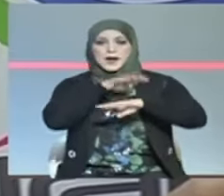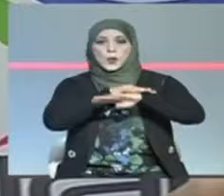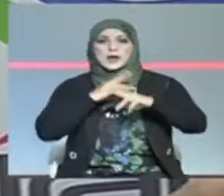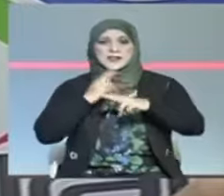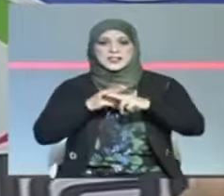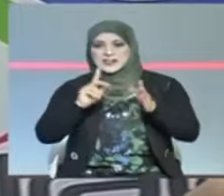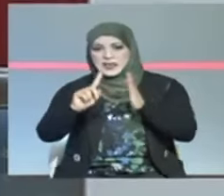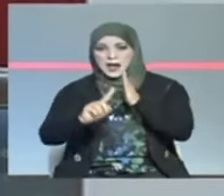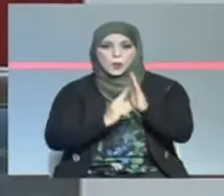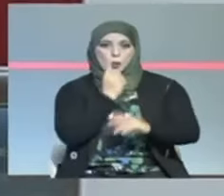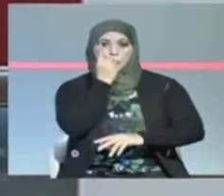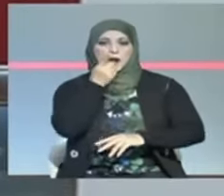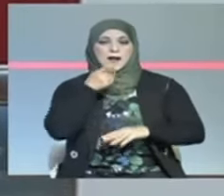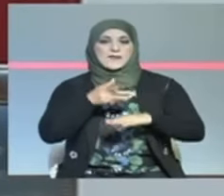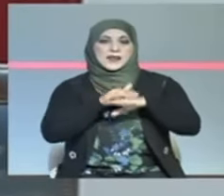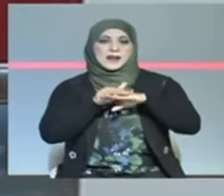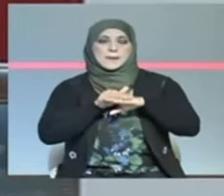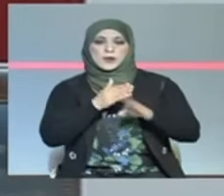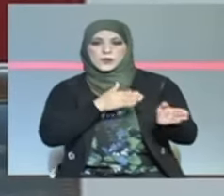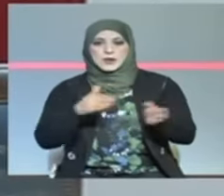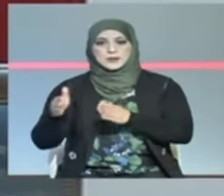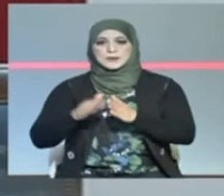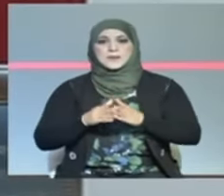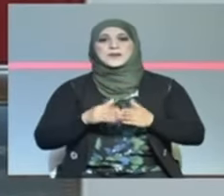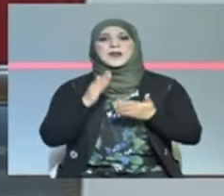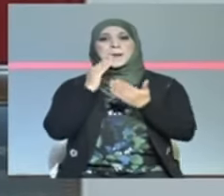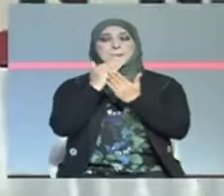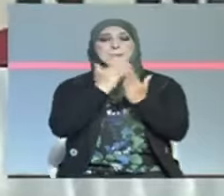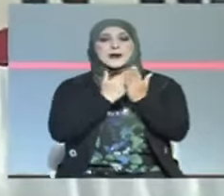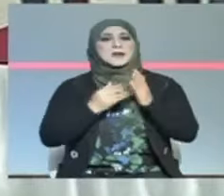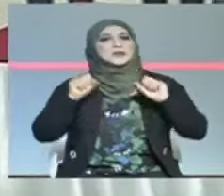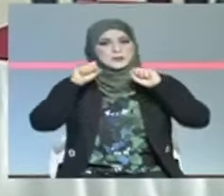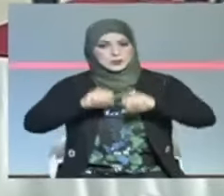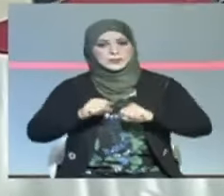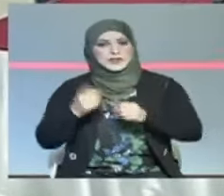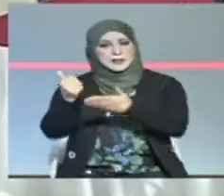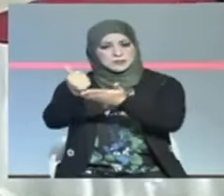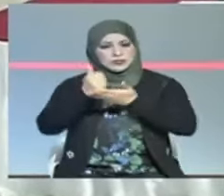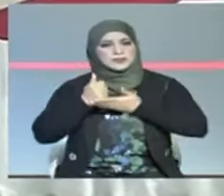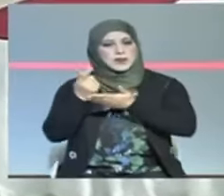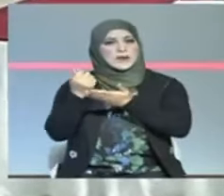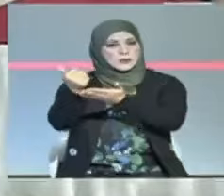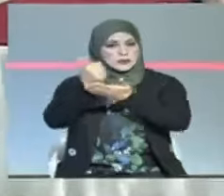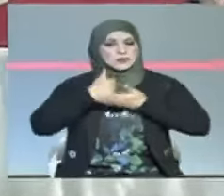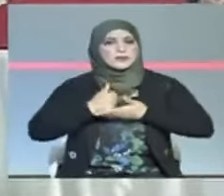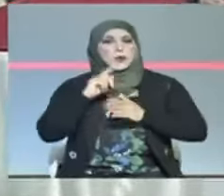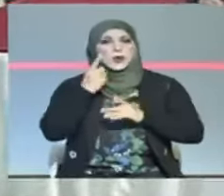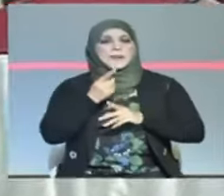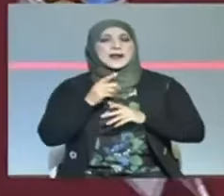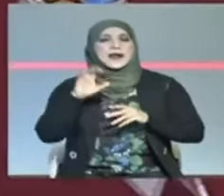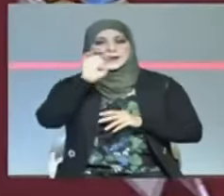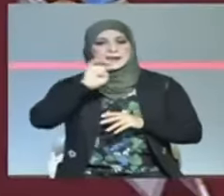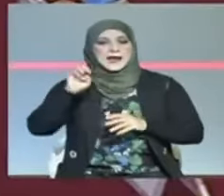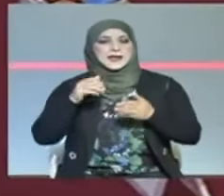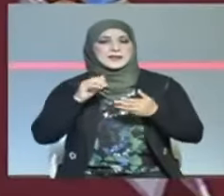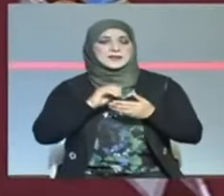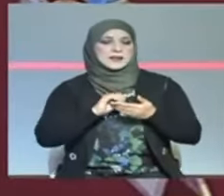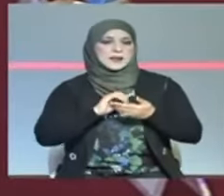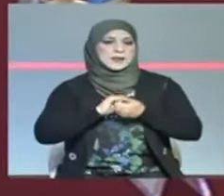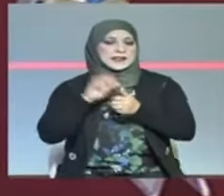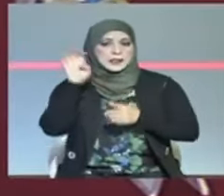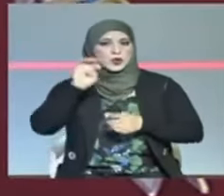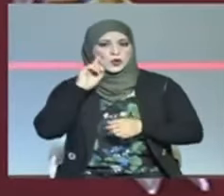هي سباقة في هذا المجال برنامج إرادة الممول من الاتحاد الأوروبي انطلق بسفاقس ودخل بهذا التوقيع طور